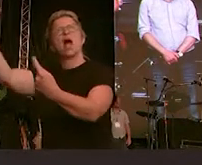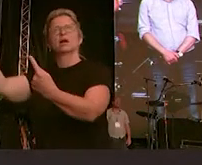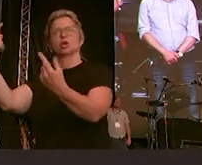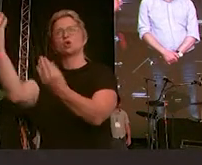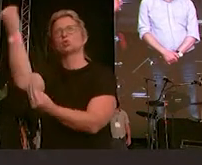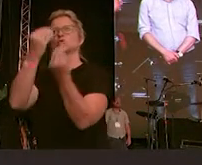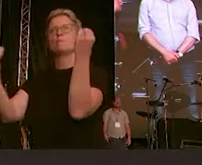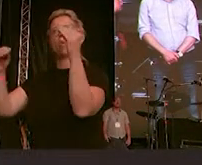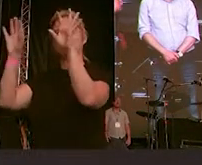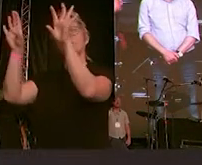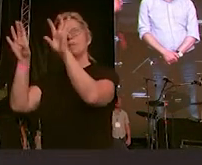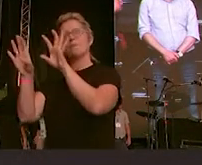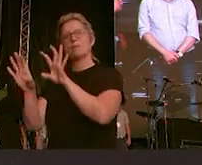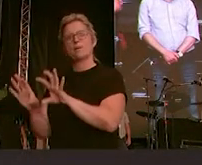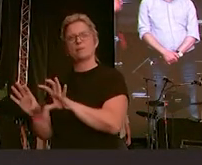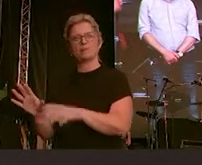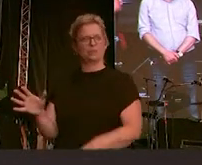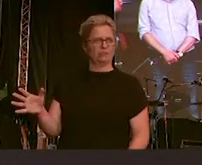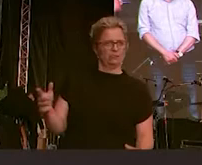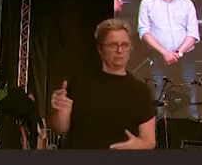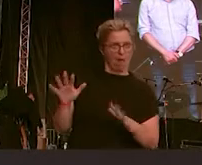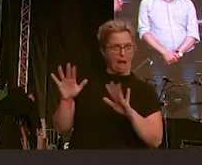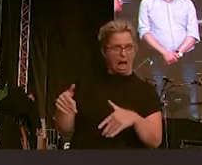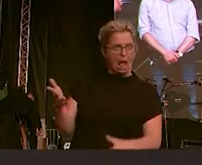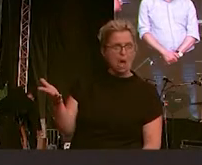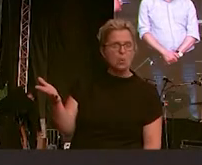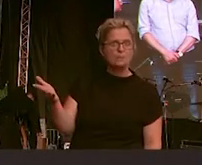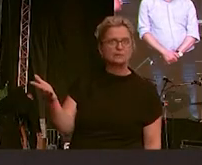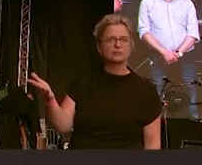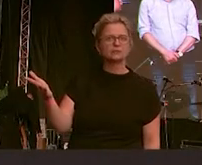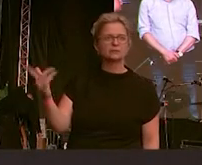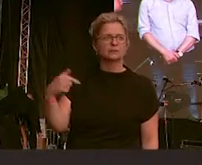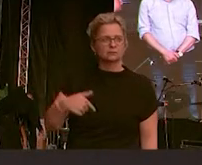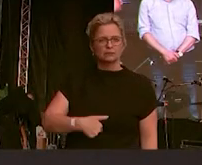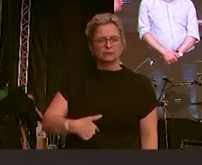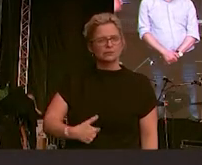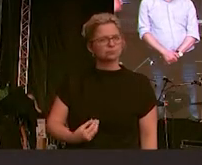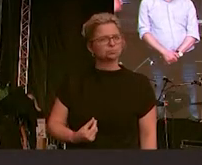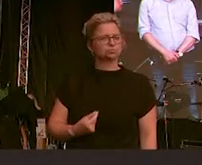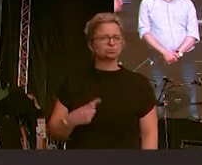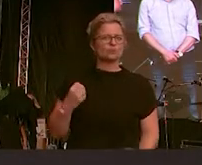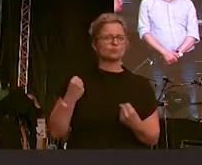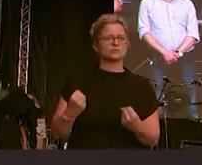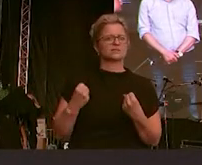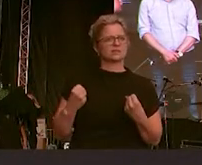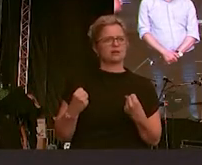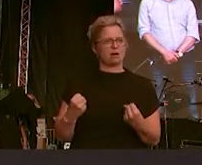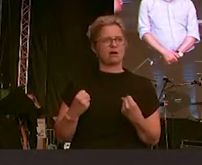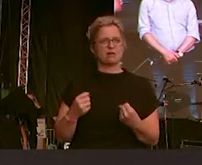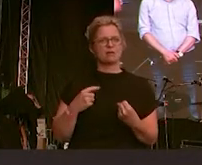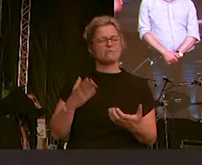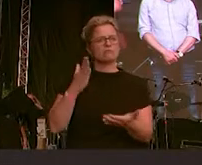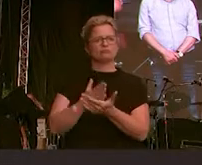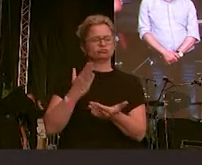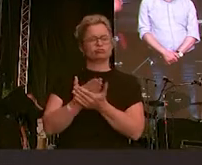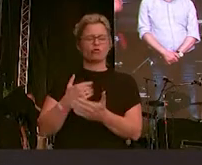auch hier in Dresden, schon etwas, was einen beunruhigen kann. Ich habe mehr als einmal den Hass